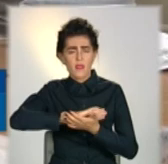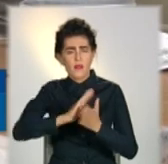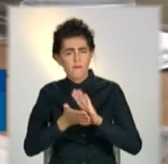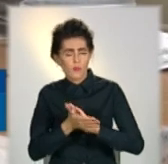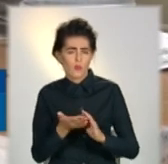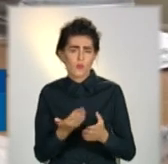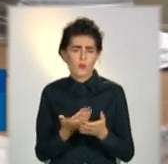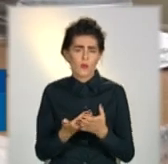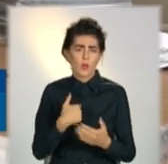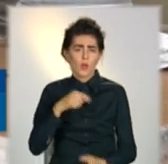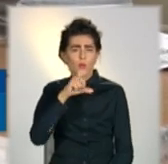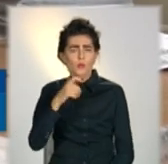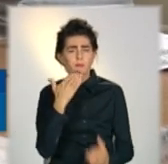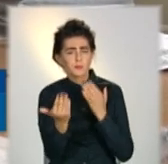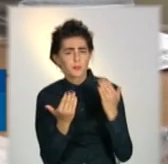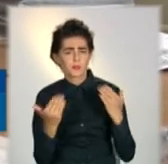Ми обходимо людей.